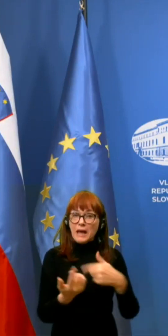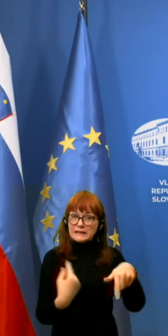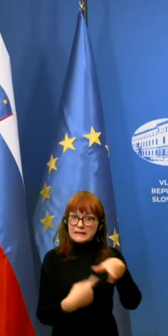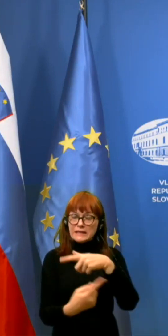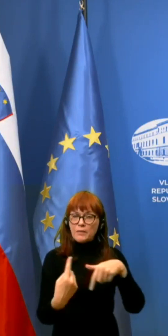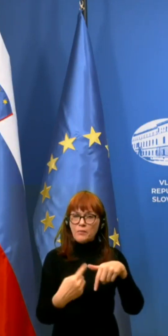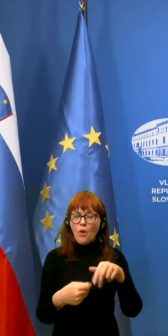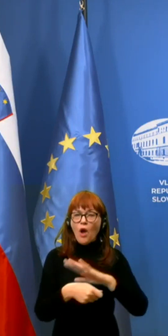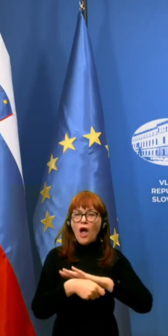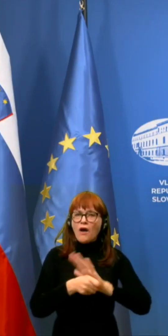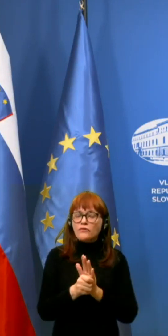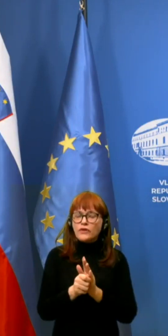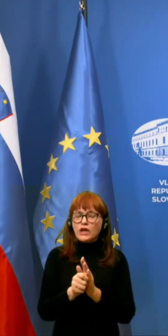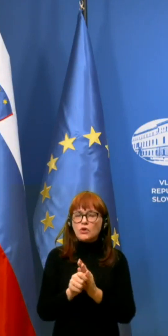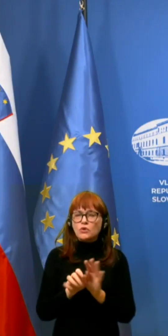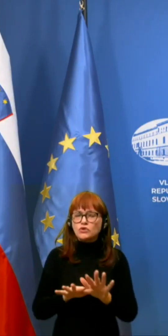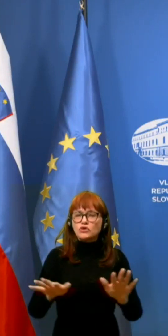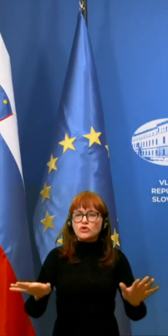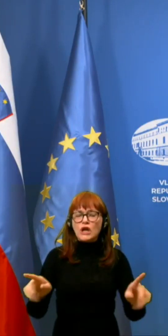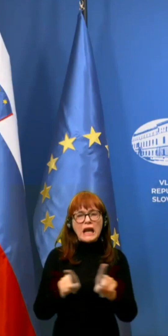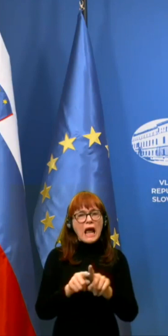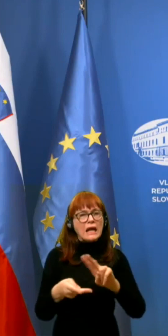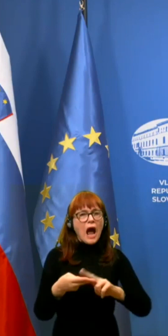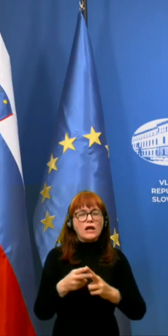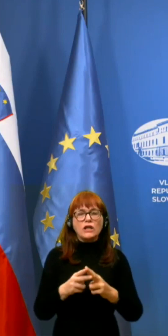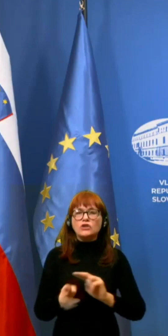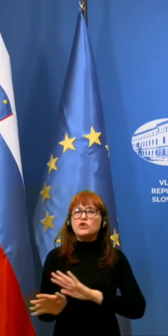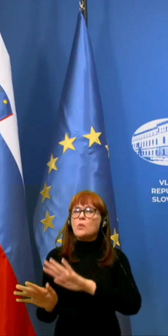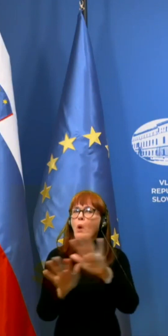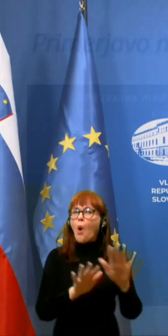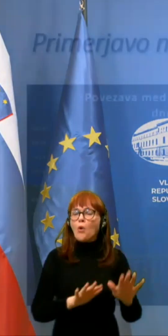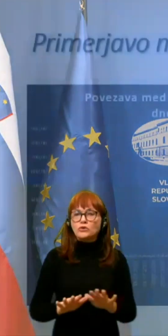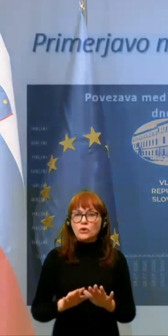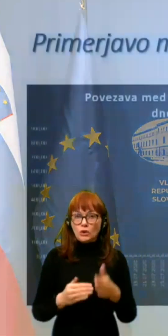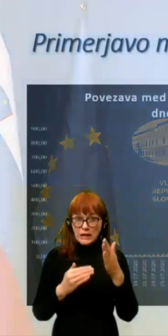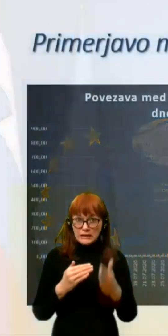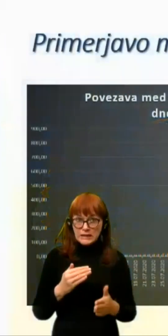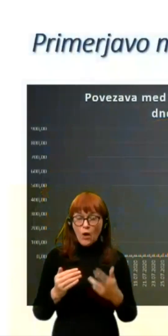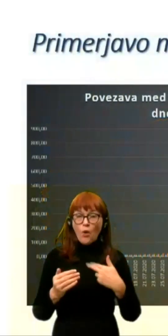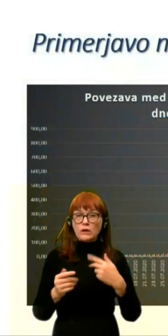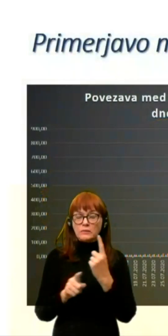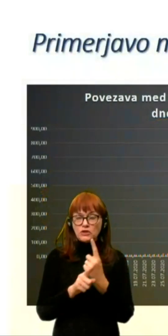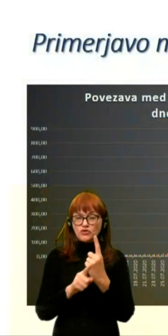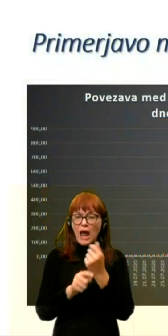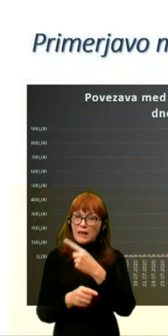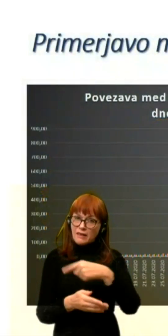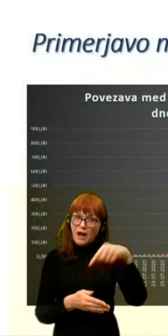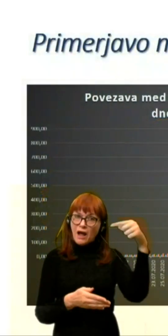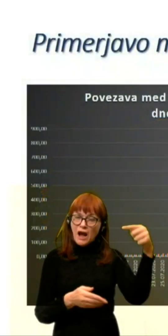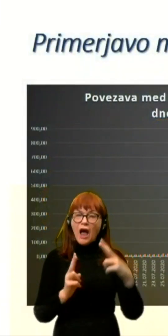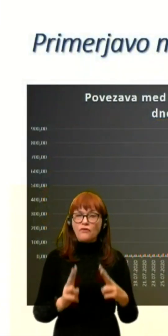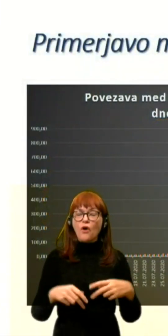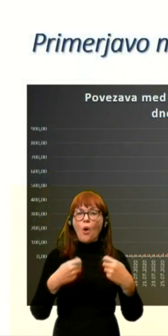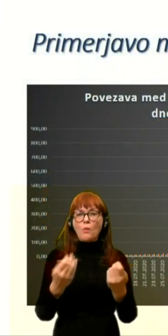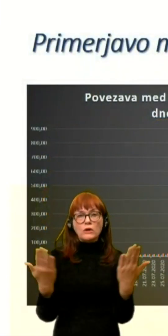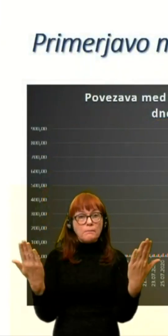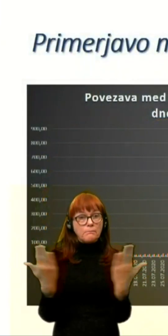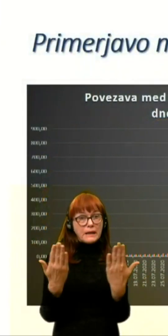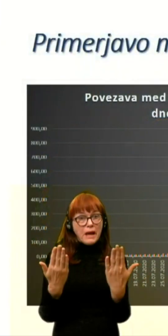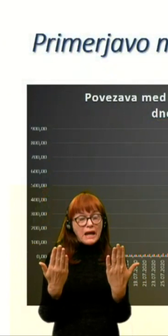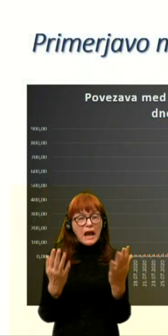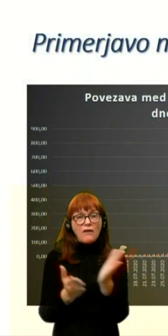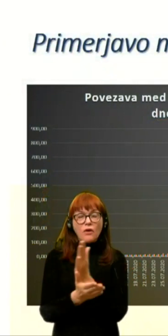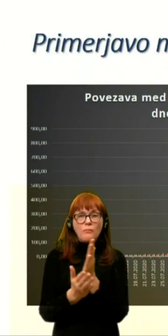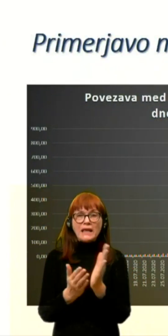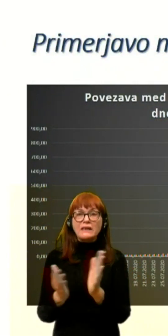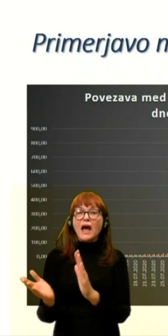virus se širi na enak način povsod. In za konec imamo tukaj še graf, ki omogoča primerjavo med